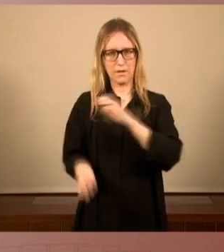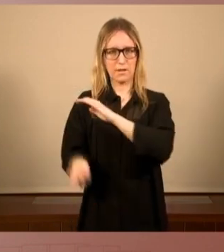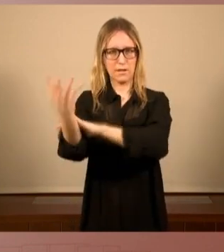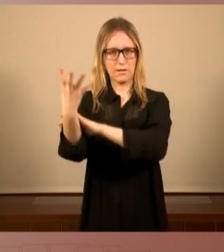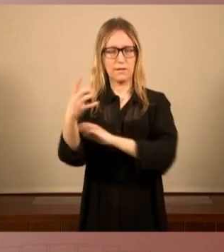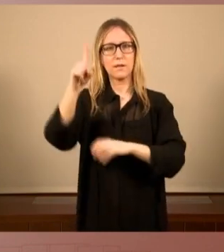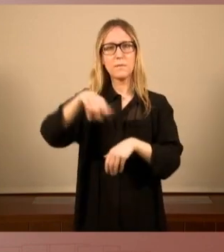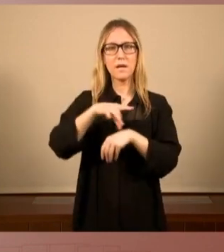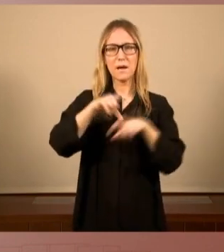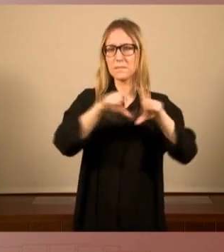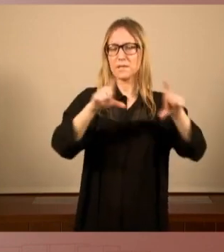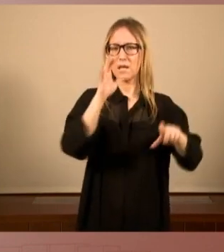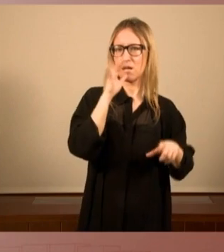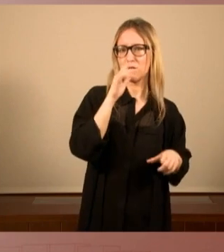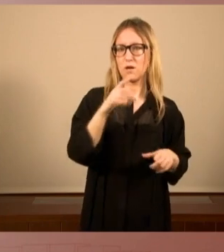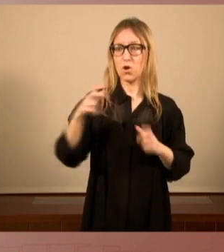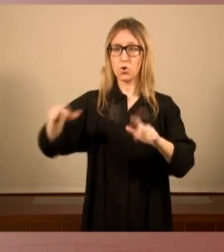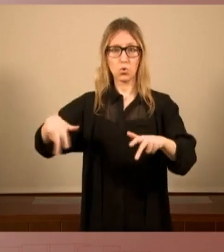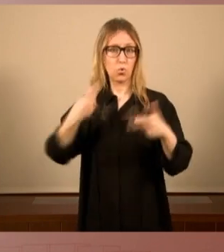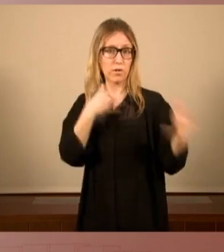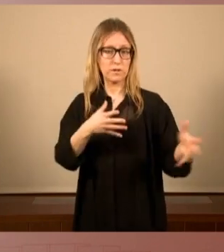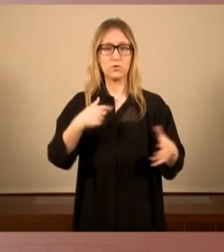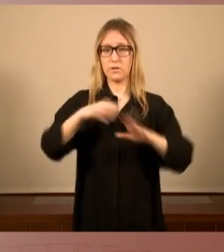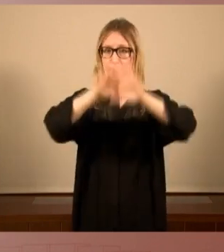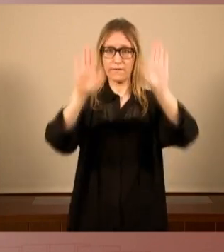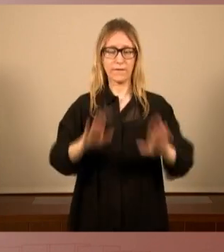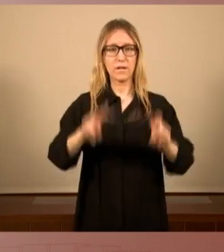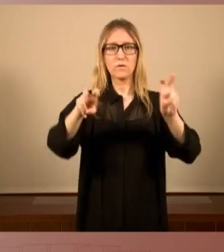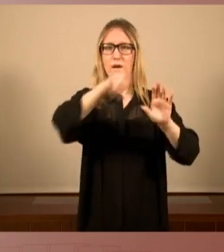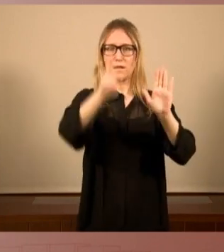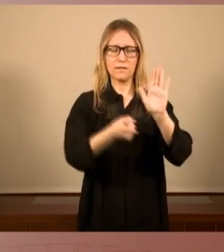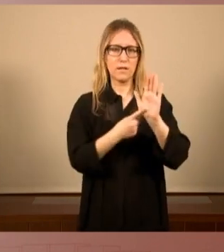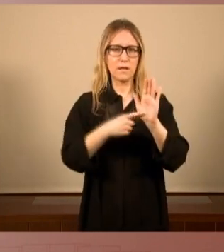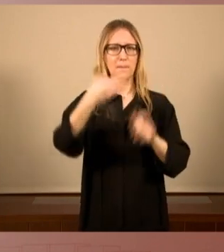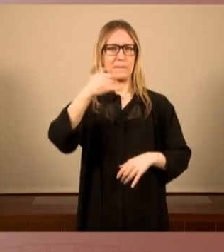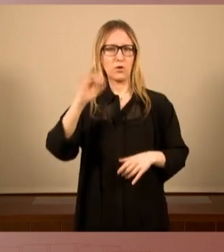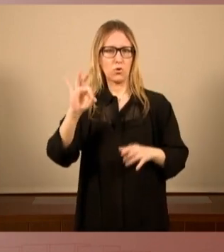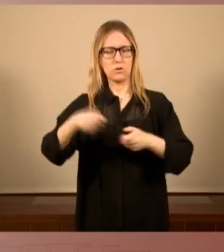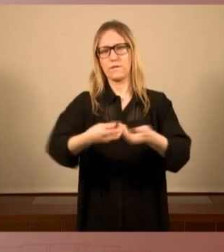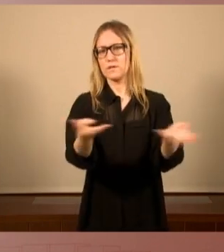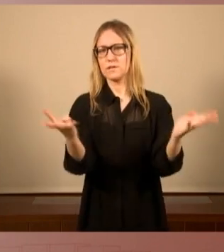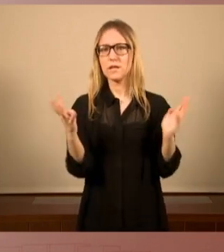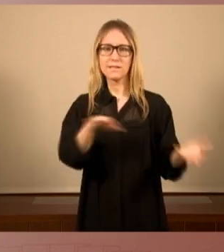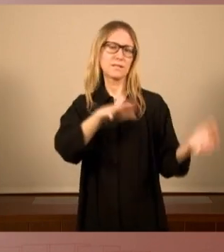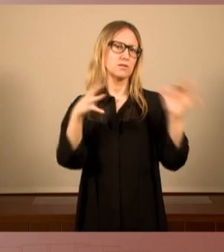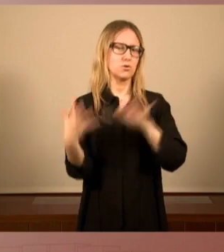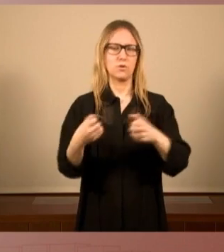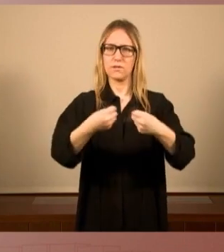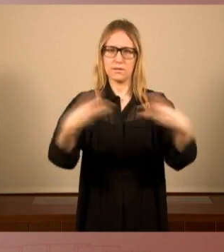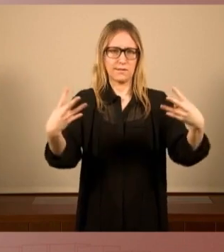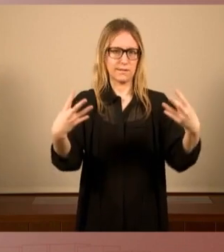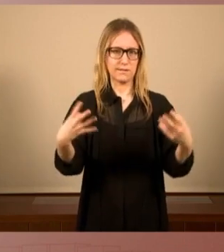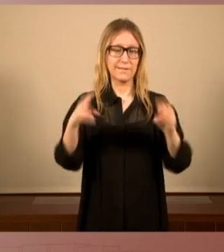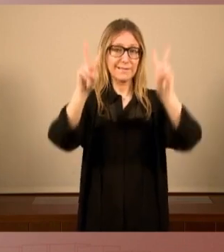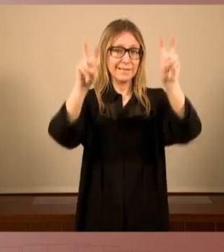concessions acabades, la creació d'una conselleria de Medi Ambient i noves lleis de biodiversitat i de transició energètica, en